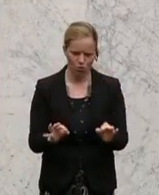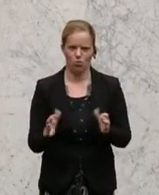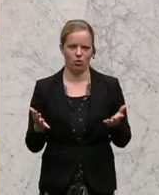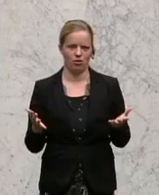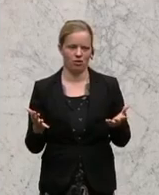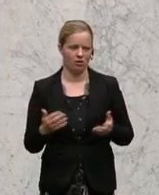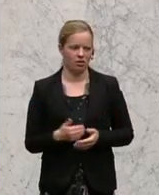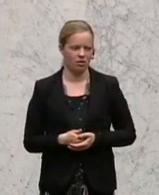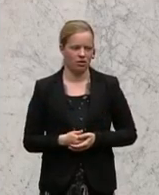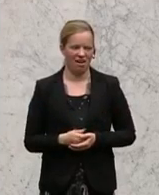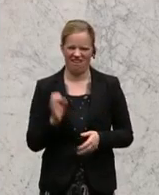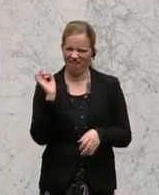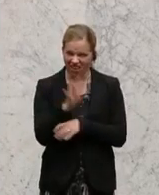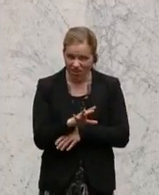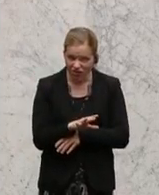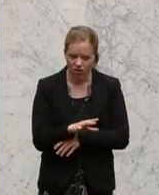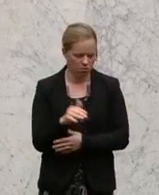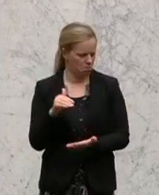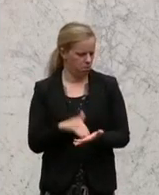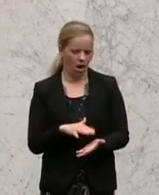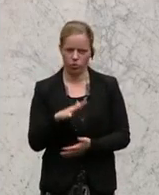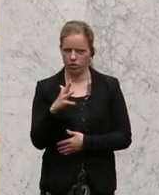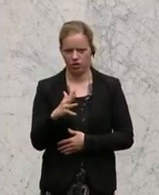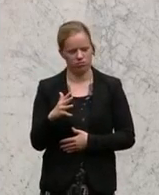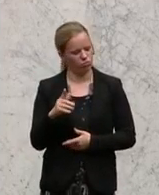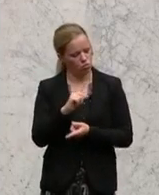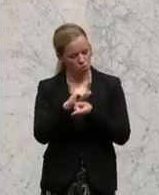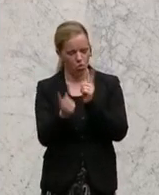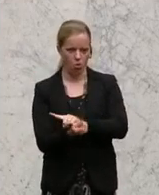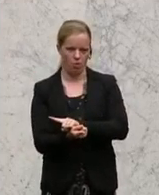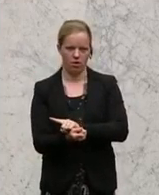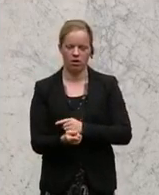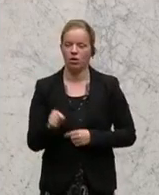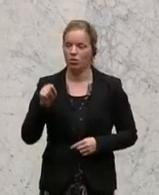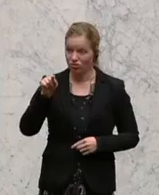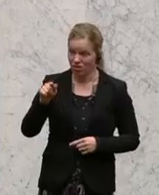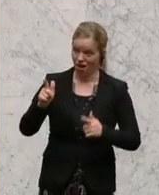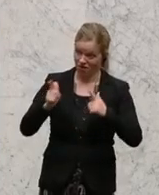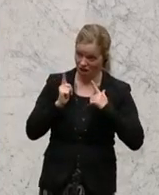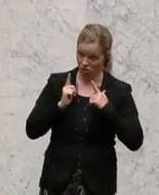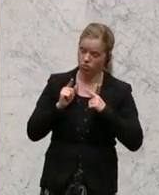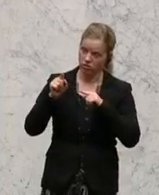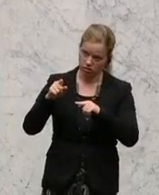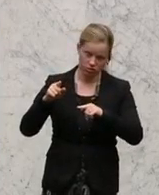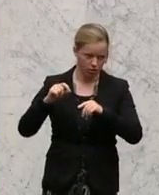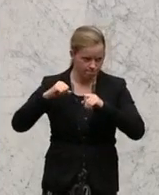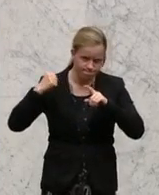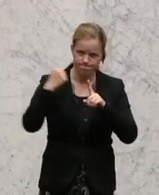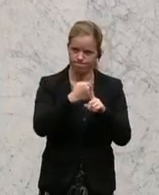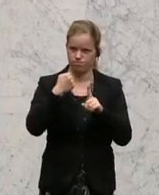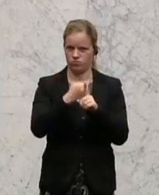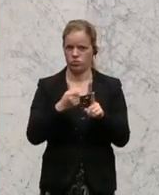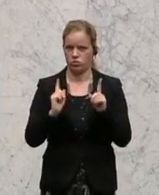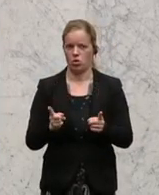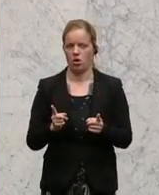braucht es kein Gift, im Gegenteil. Und es ist unsere Erwartung an Sie, dass Sie sich dafür einsetzen. Im Übrigen bin ich